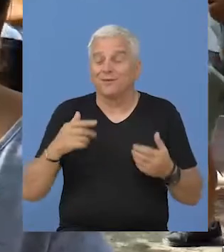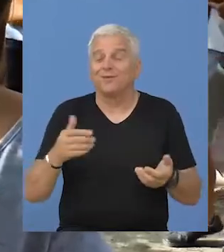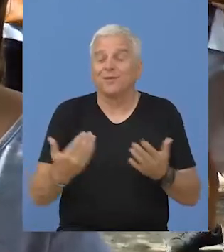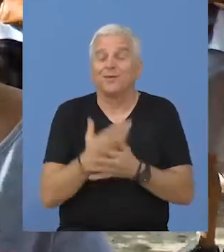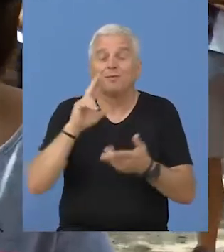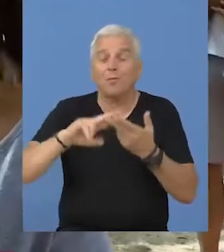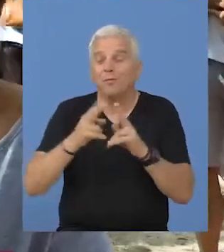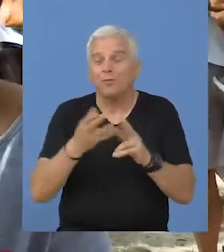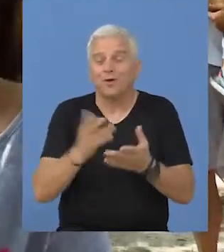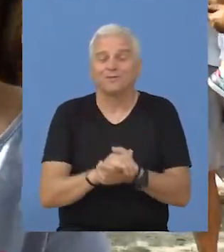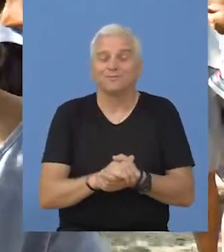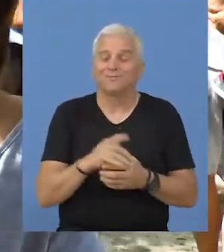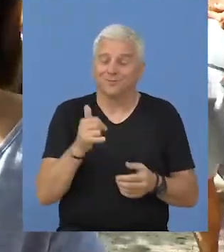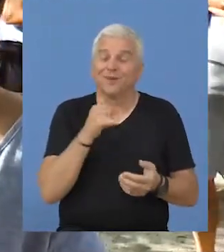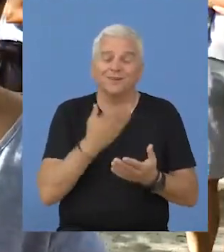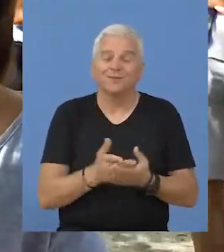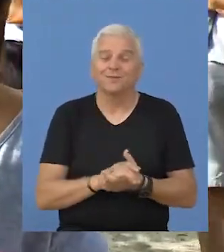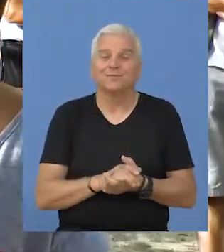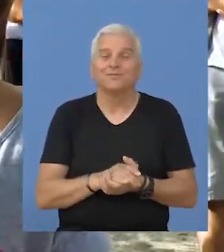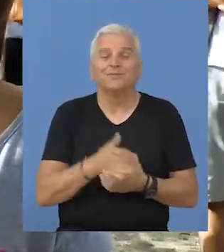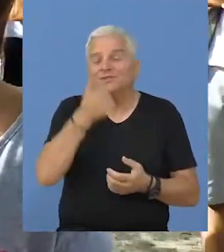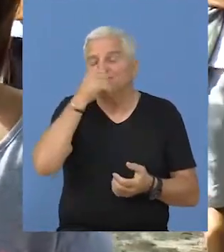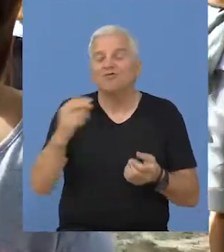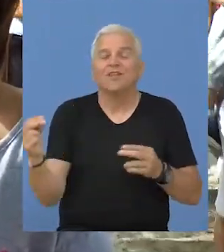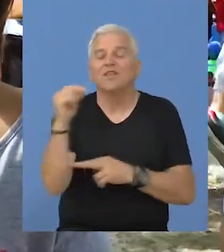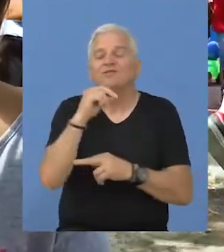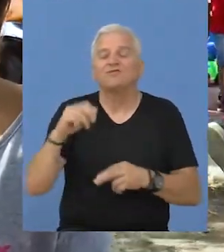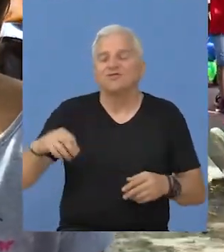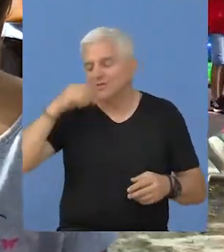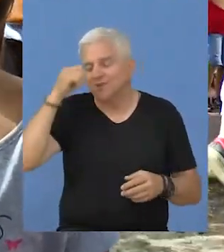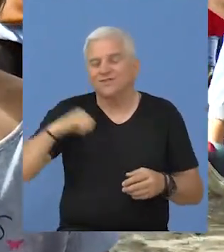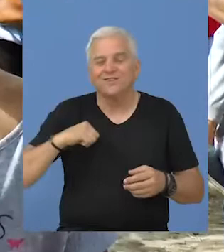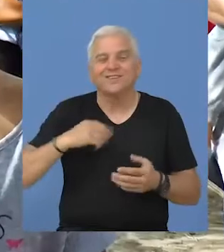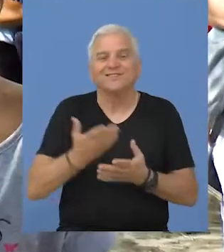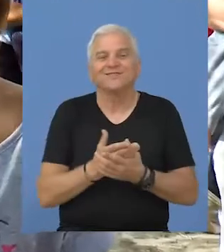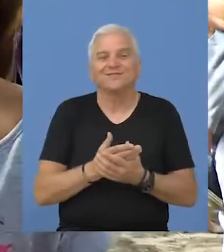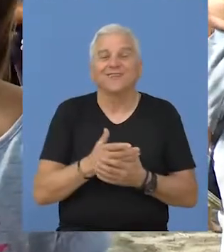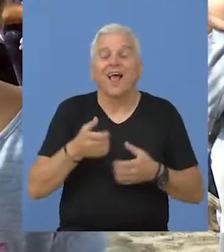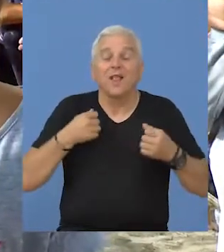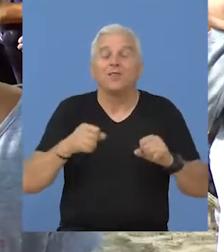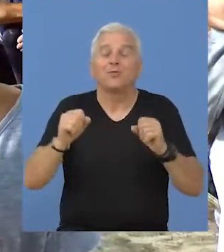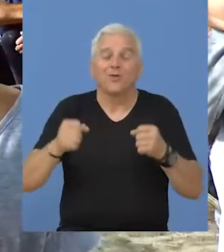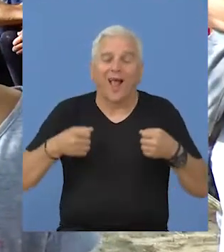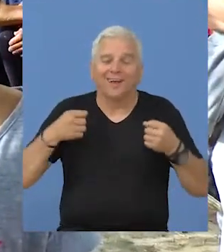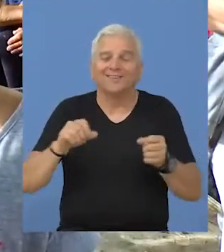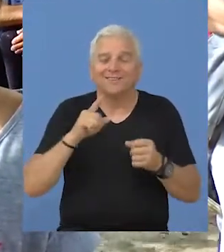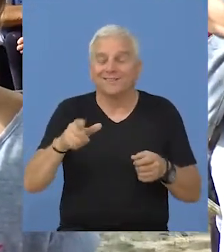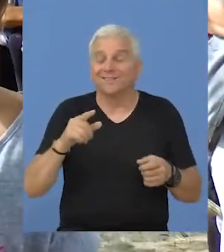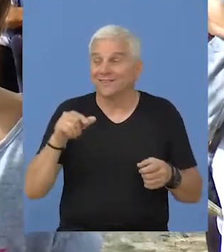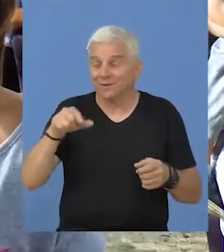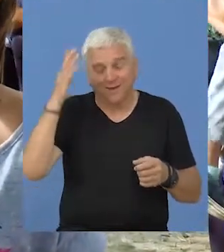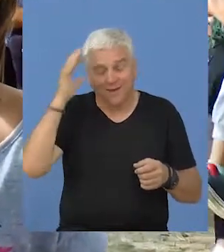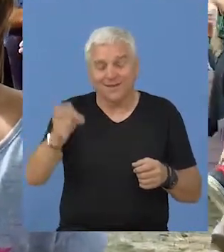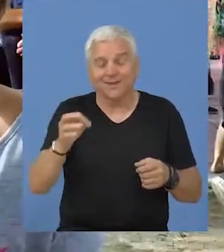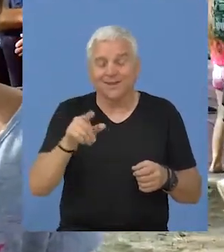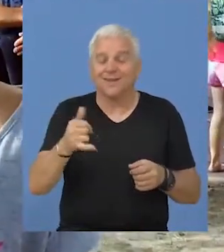puno upoznanjem i to je to. Šta ti je najinteresantnije? Palju Ljoška najviše. Jesi ti iz